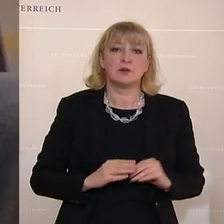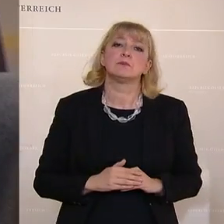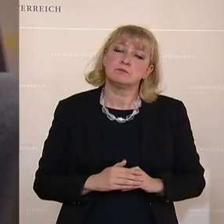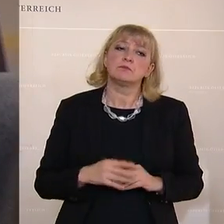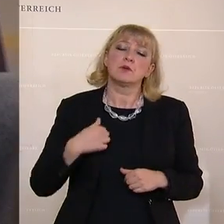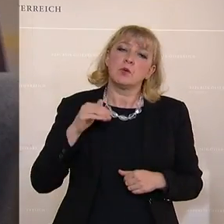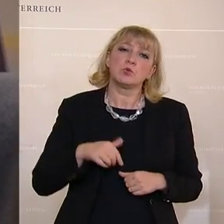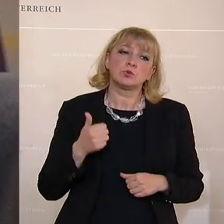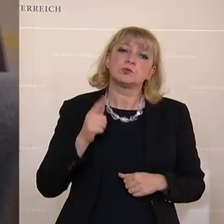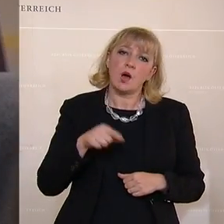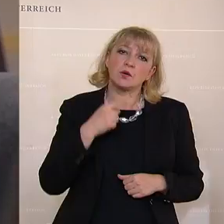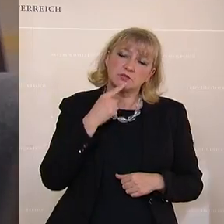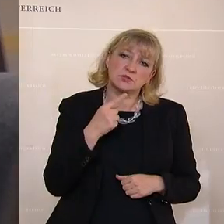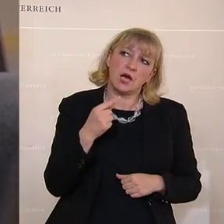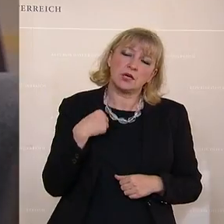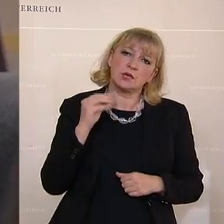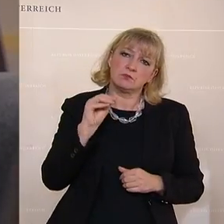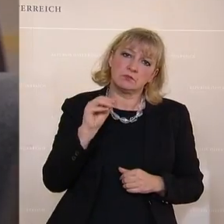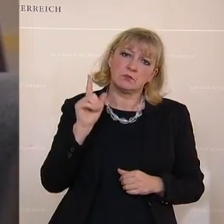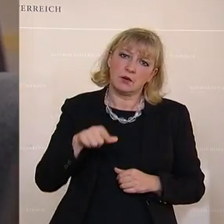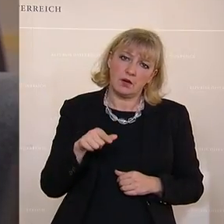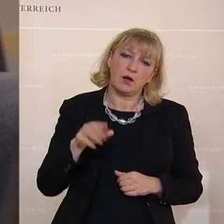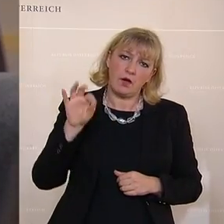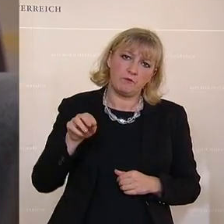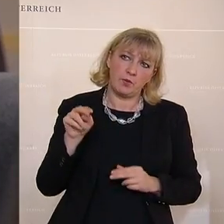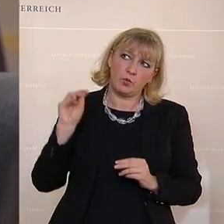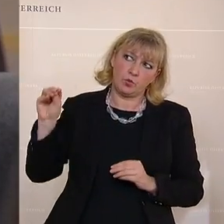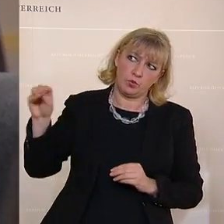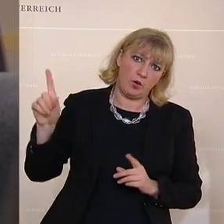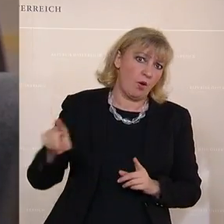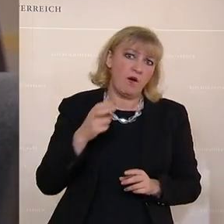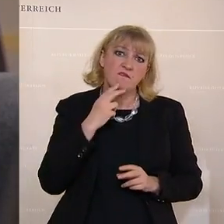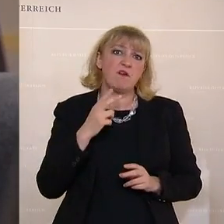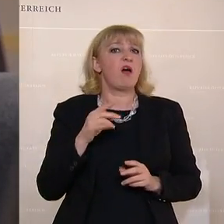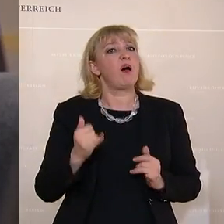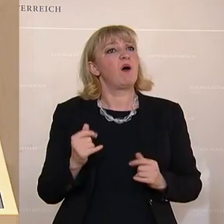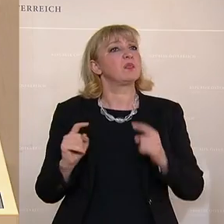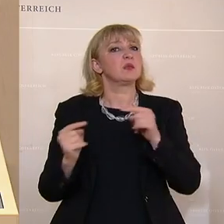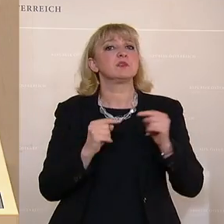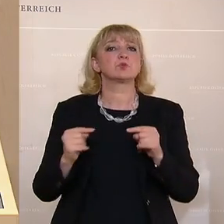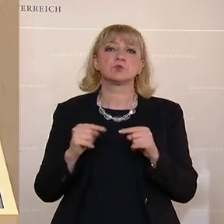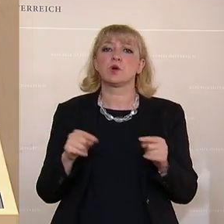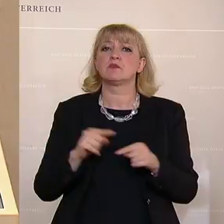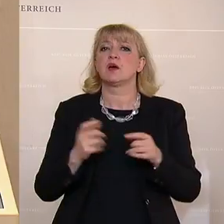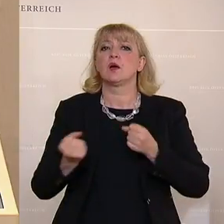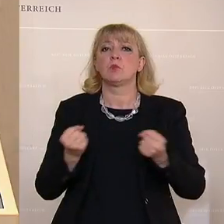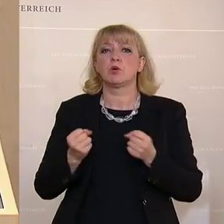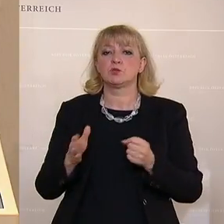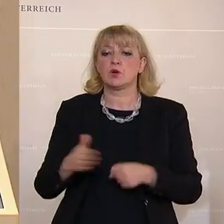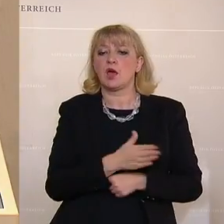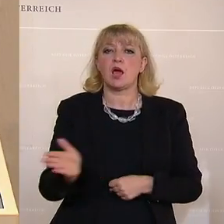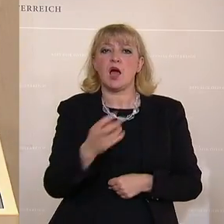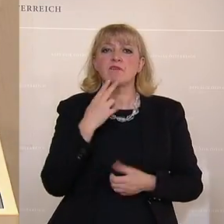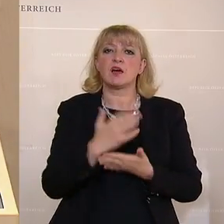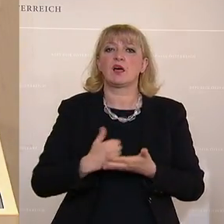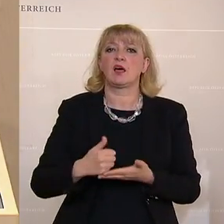da muss ich aber auch den Ball wieder zurückspielen an die SPÖ. Wer hat denn heute diese Diskussion vor allem für ein politisches Hickhack genutzt,